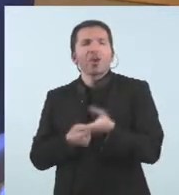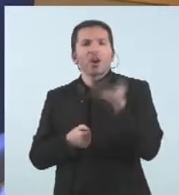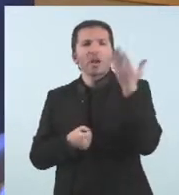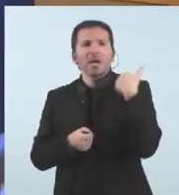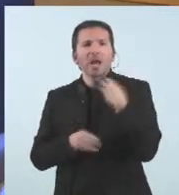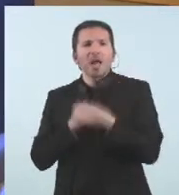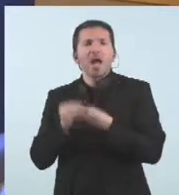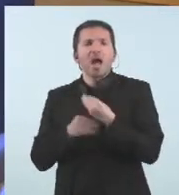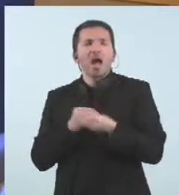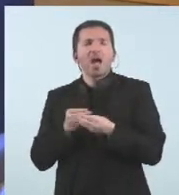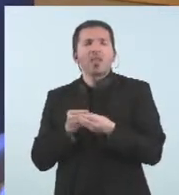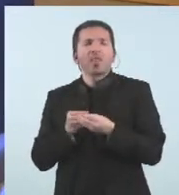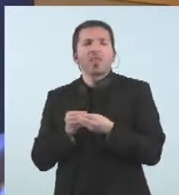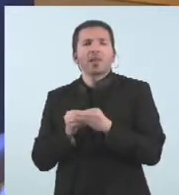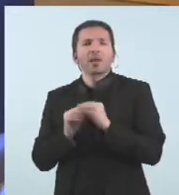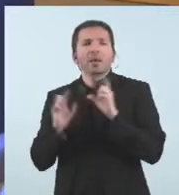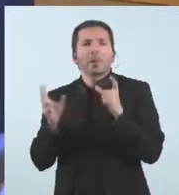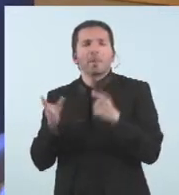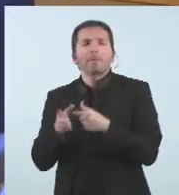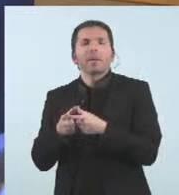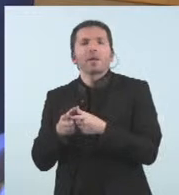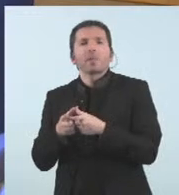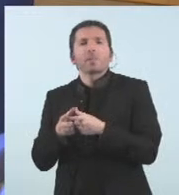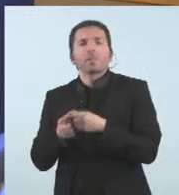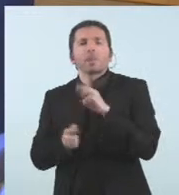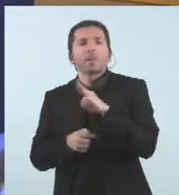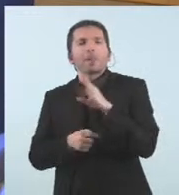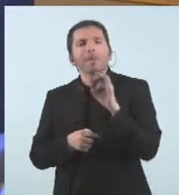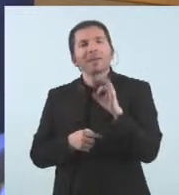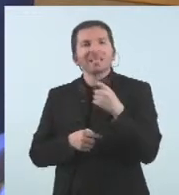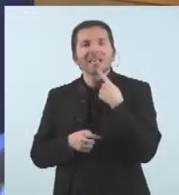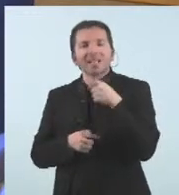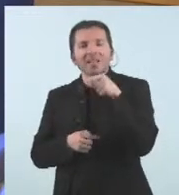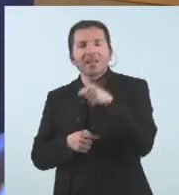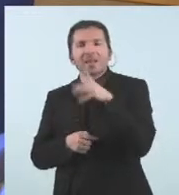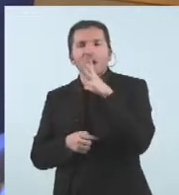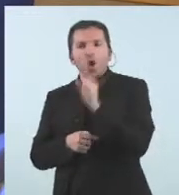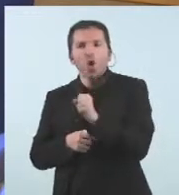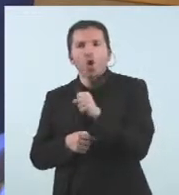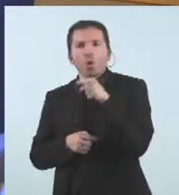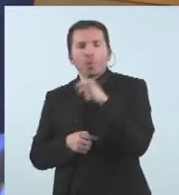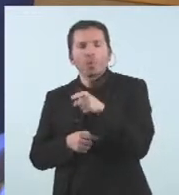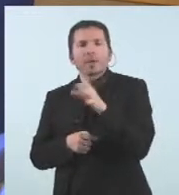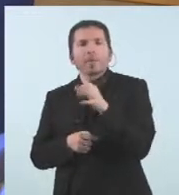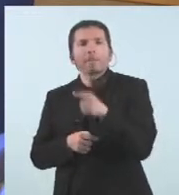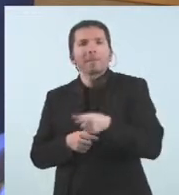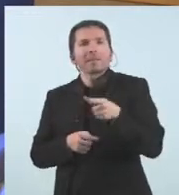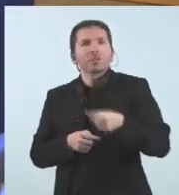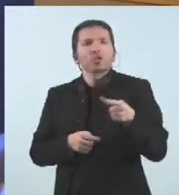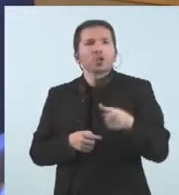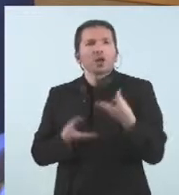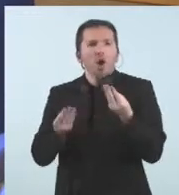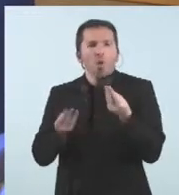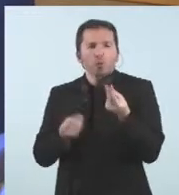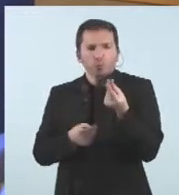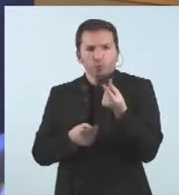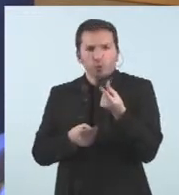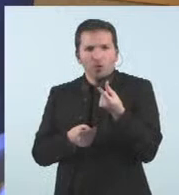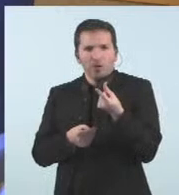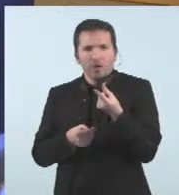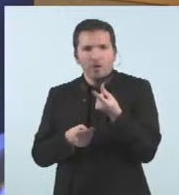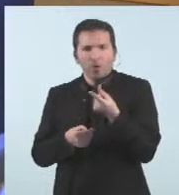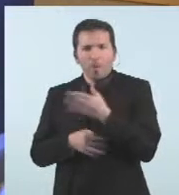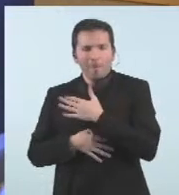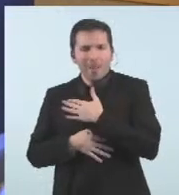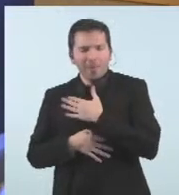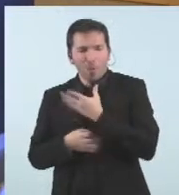Demòcrata, dient que mentre es governin els grans patrimonis no s'ha fet o no es farà res en favor de l'habitatge pels